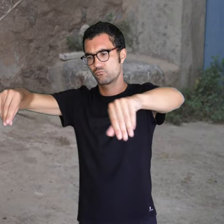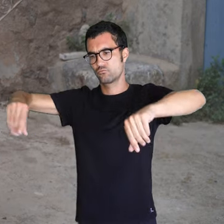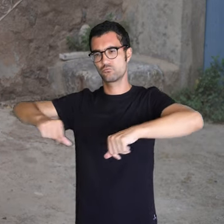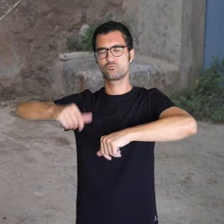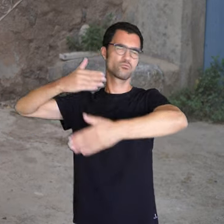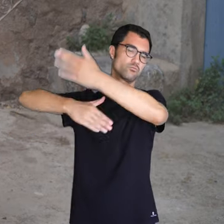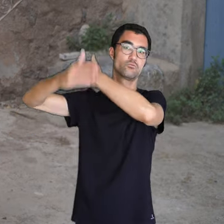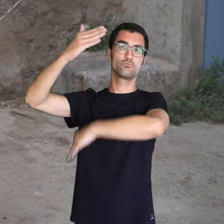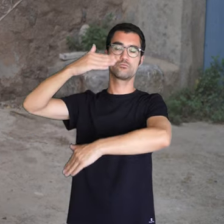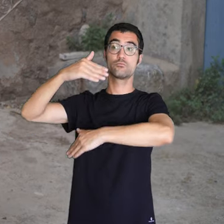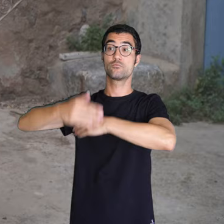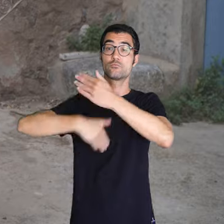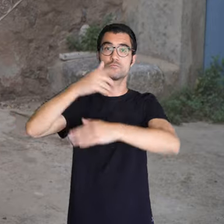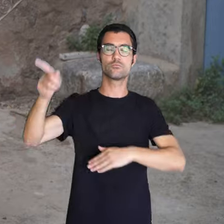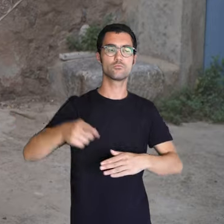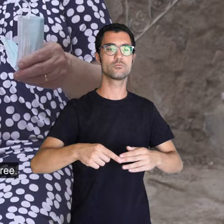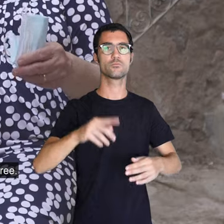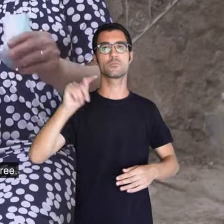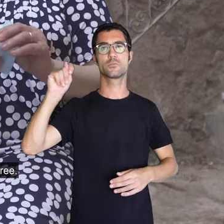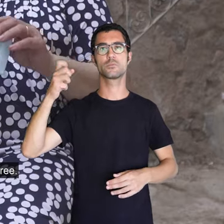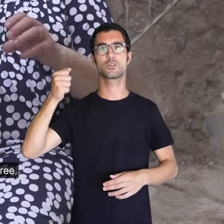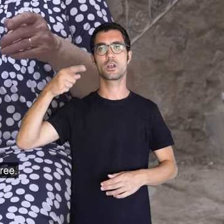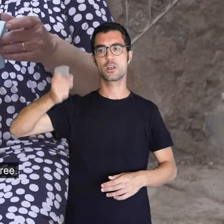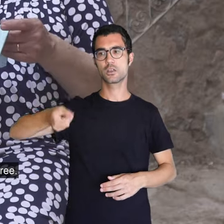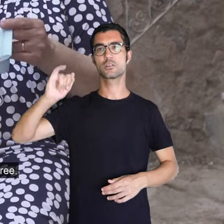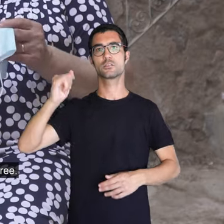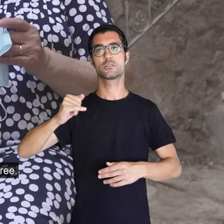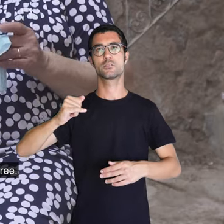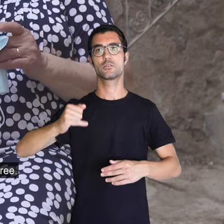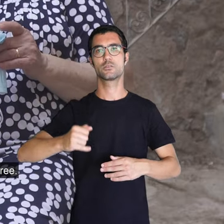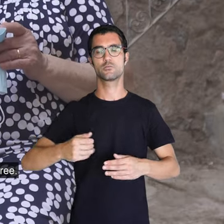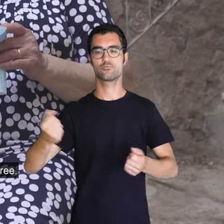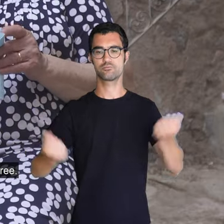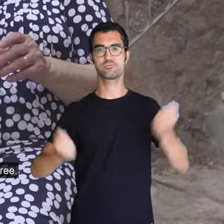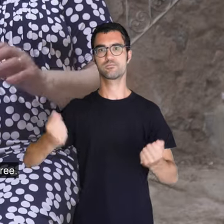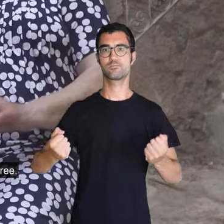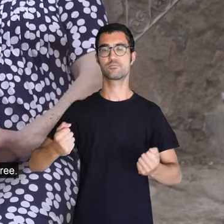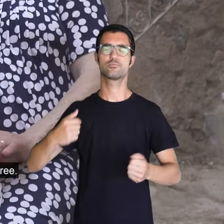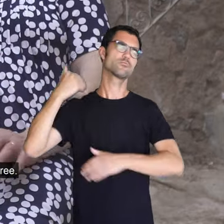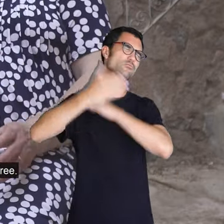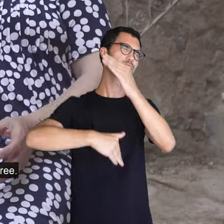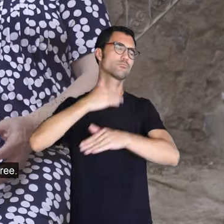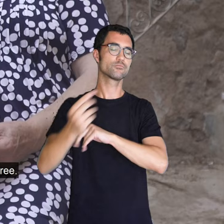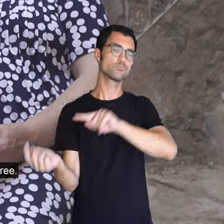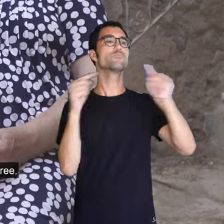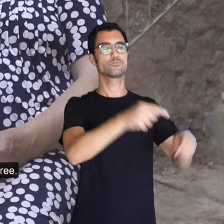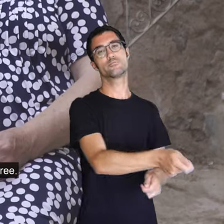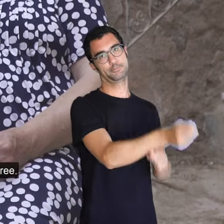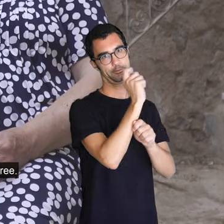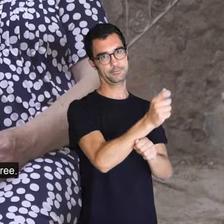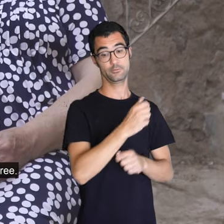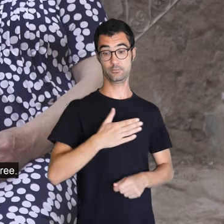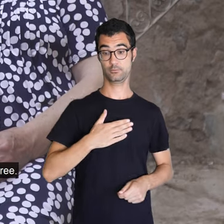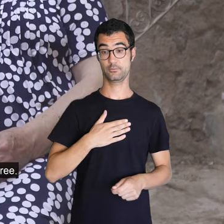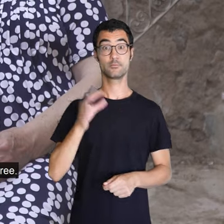però ell, quan jo el vaig conèixer, tenia un taxi. El que després, sí que va fer de pescador, perquè després, quan tenien ja les quatre